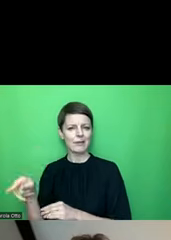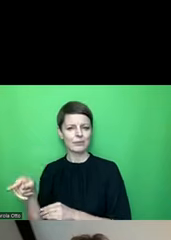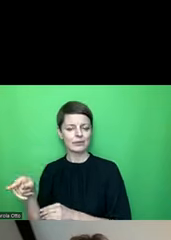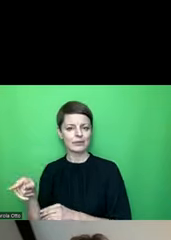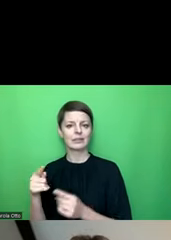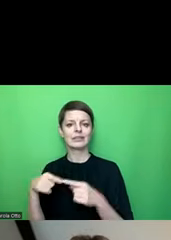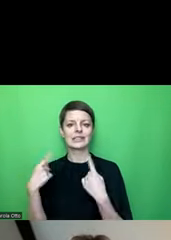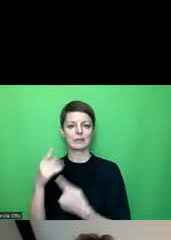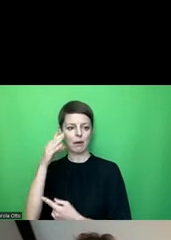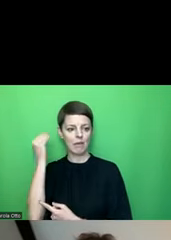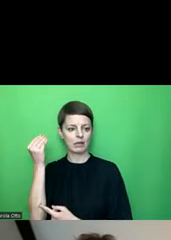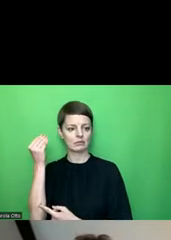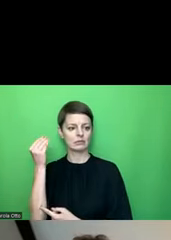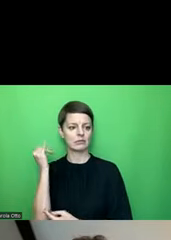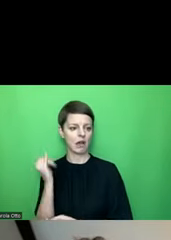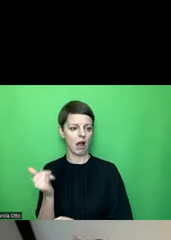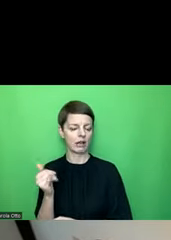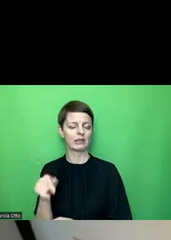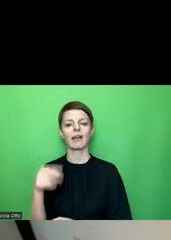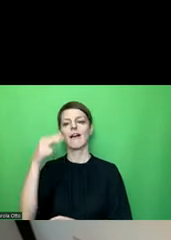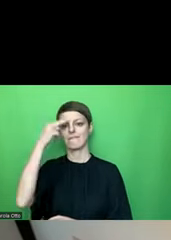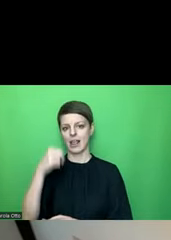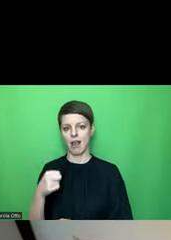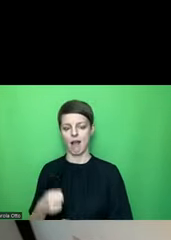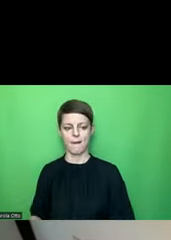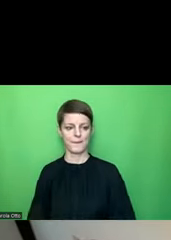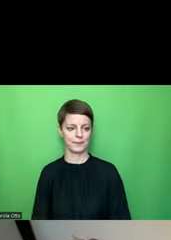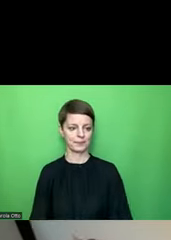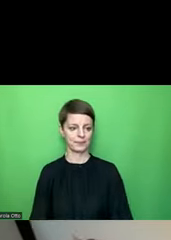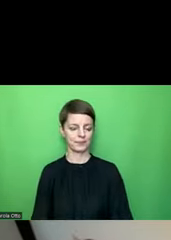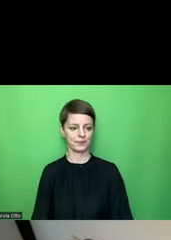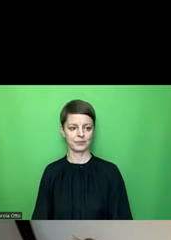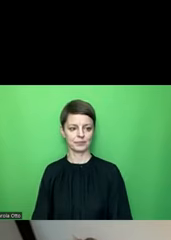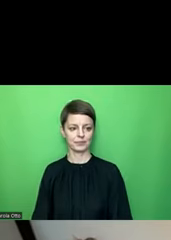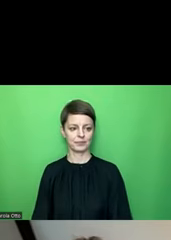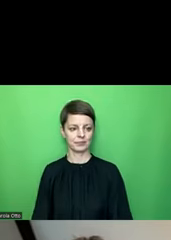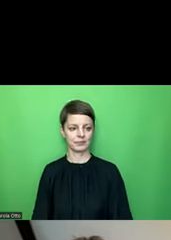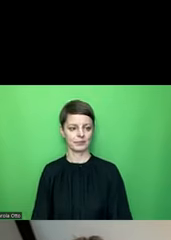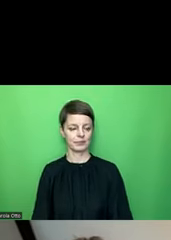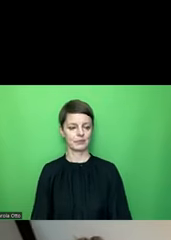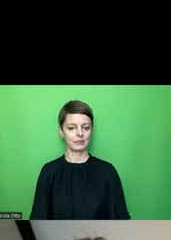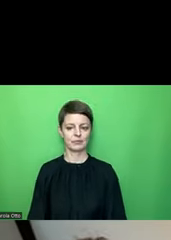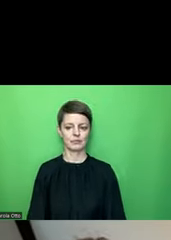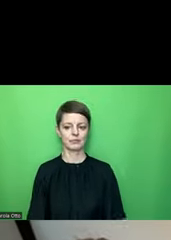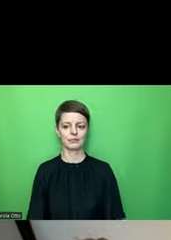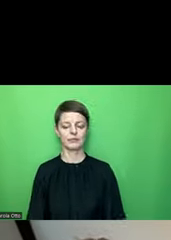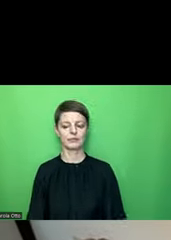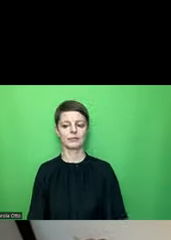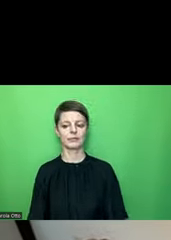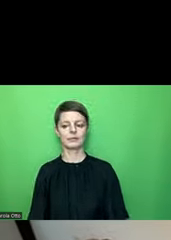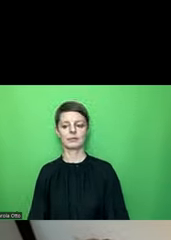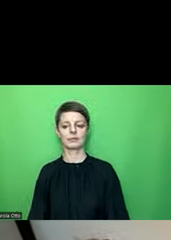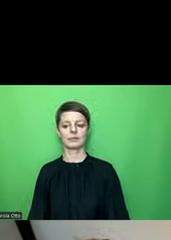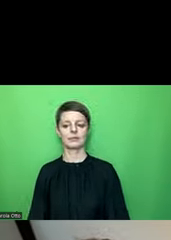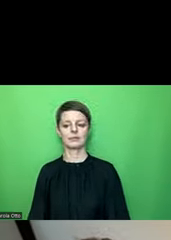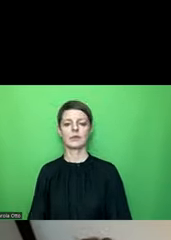sehen wir, man passt schon, jetzt mache ich mal einen Fehlerfall, ich habe nämlich eine Fehlermeldung eingebaut, dass wenn man angibt,